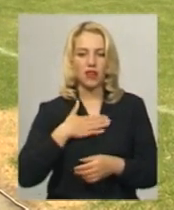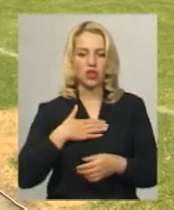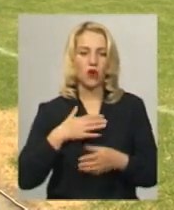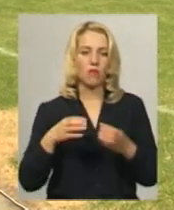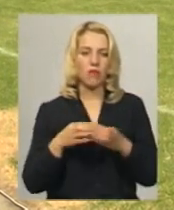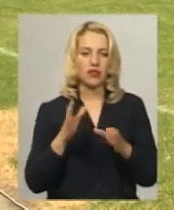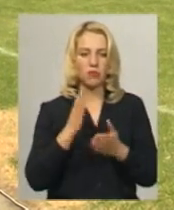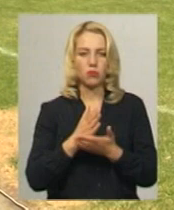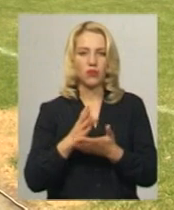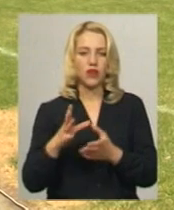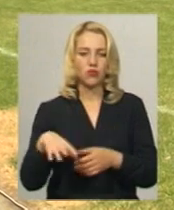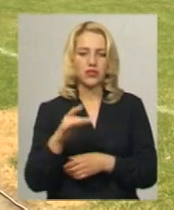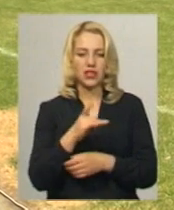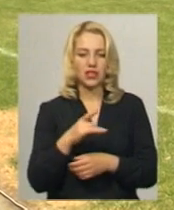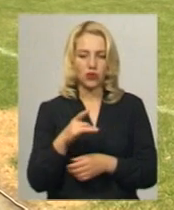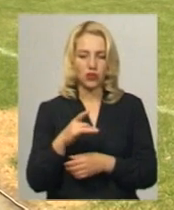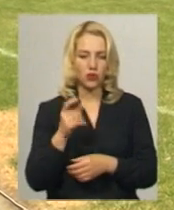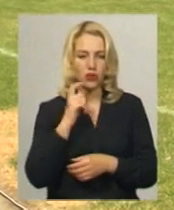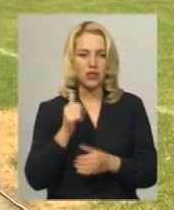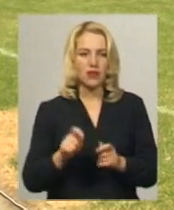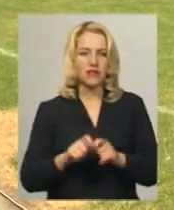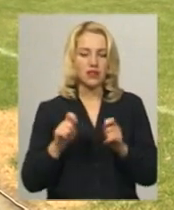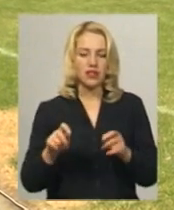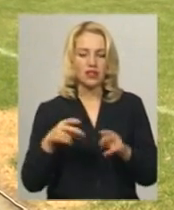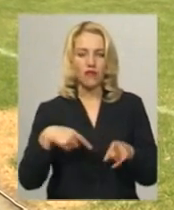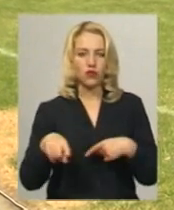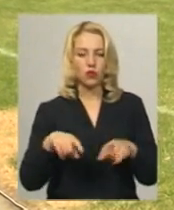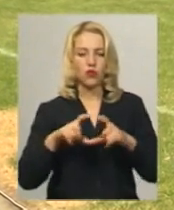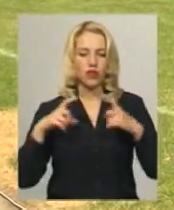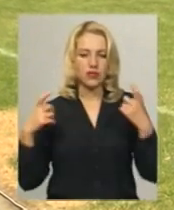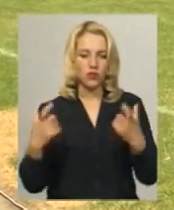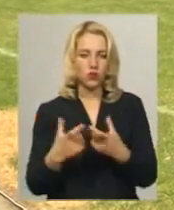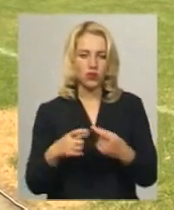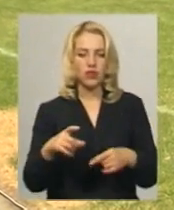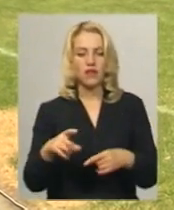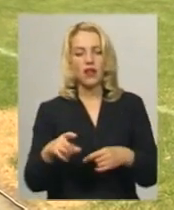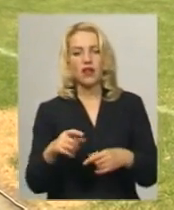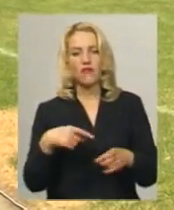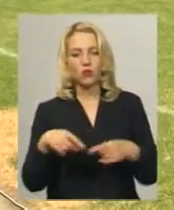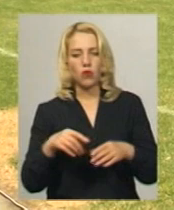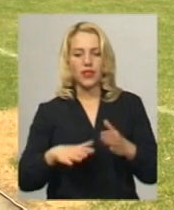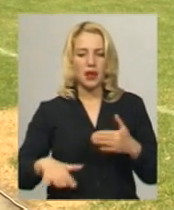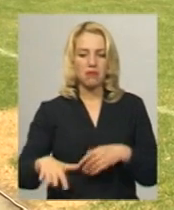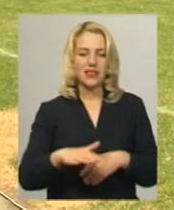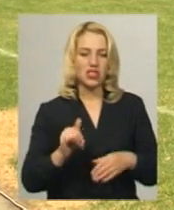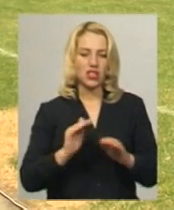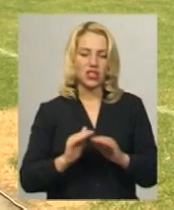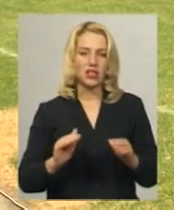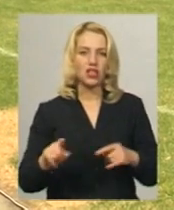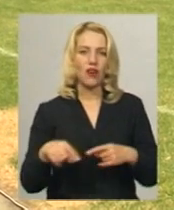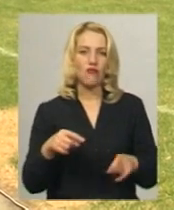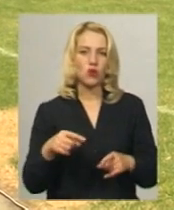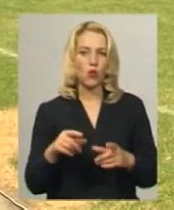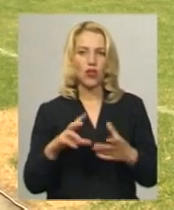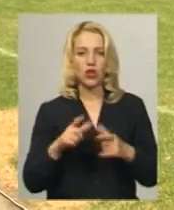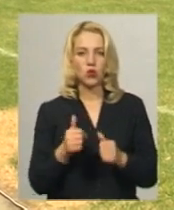регіонах України на відкриття футбольних стадіонів, на відкриття футбольних майданчиків і обов'язково на дитячих футбольних турнірах, бо